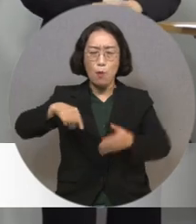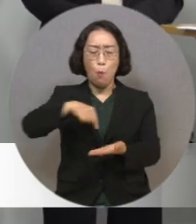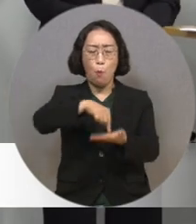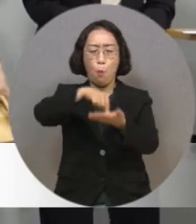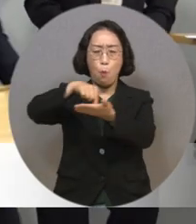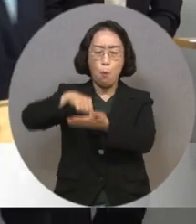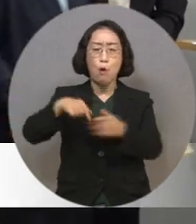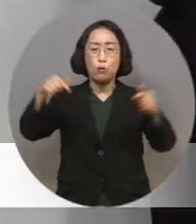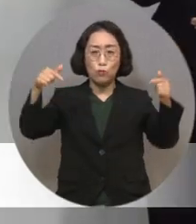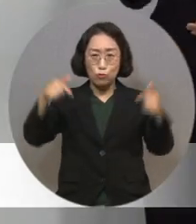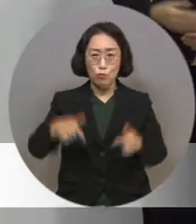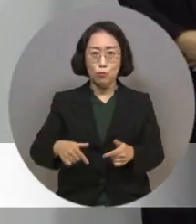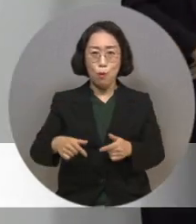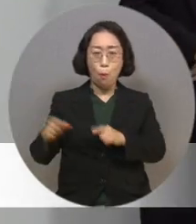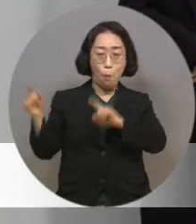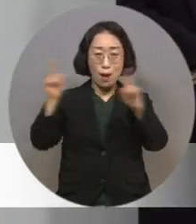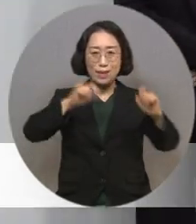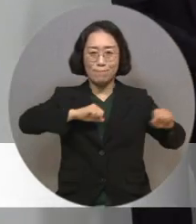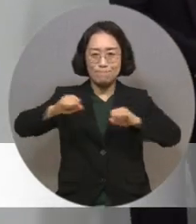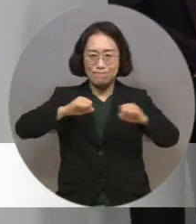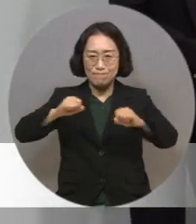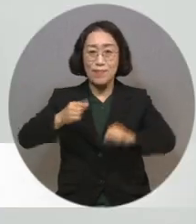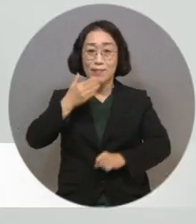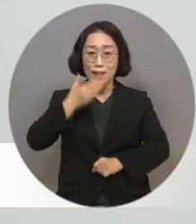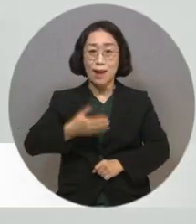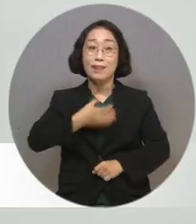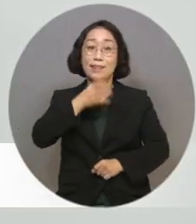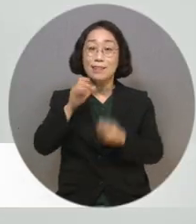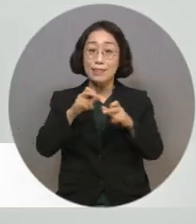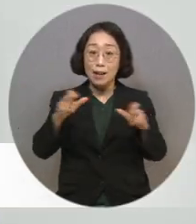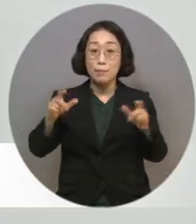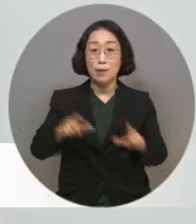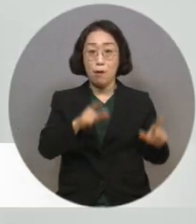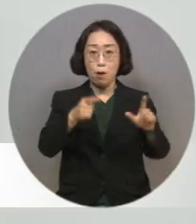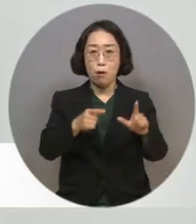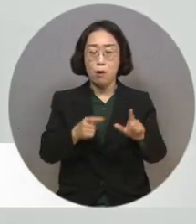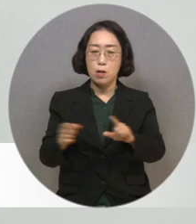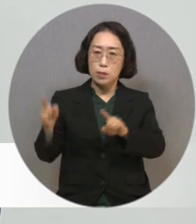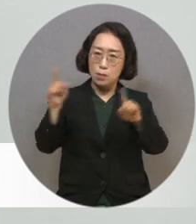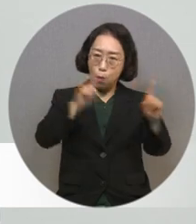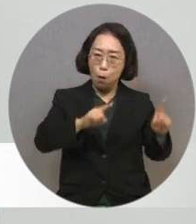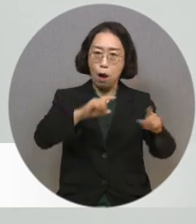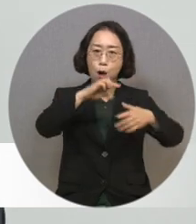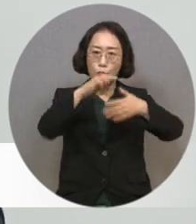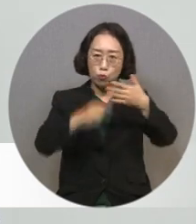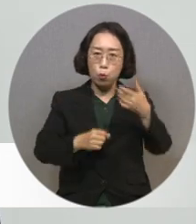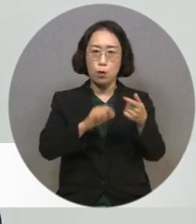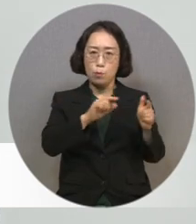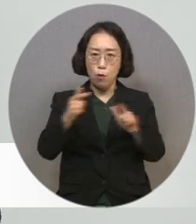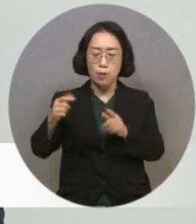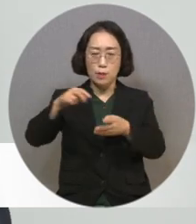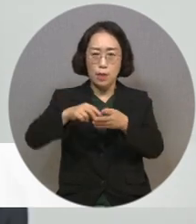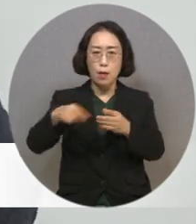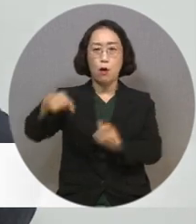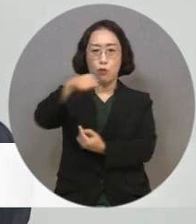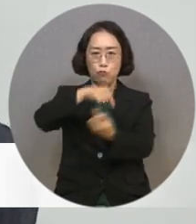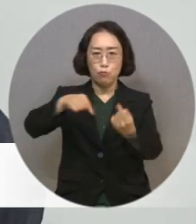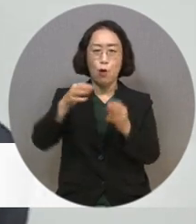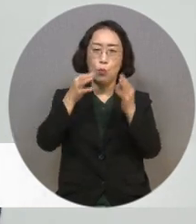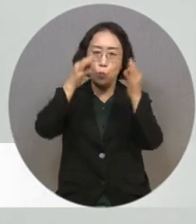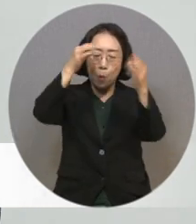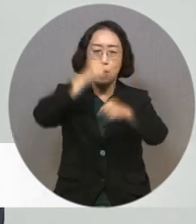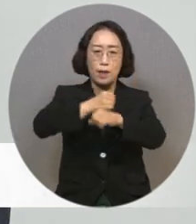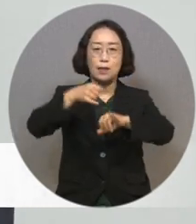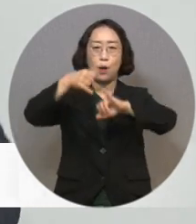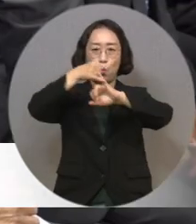완화하고 활기찬 노후를 보낼 수 있도록 다양한 재활 프로그램 운영 등 센터 운영에 최선을 다하겠다고